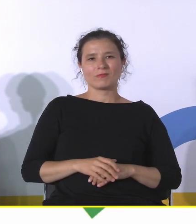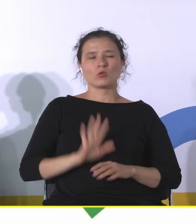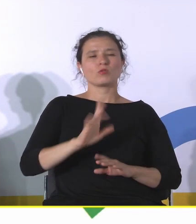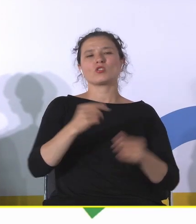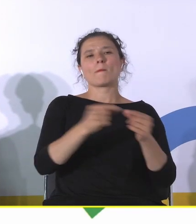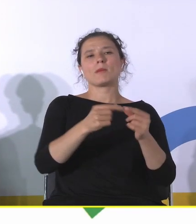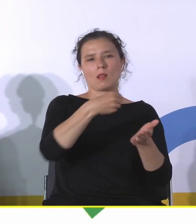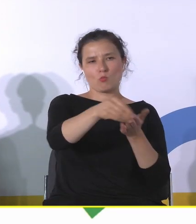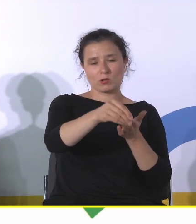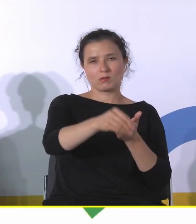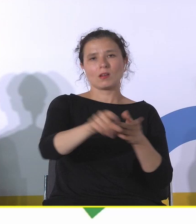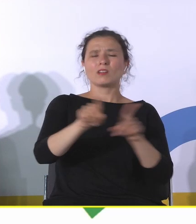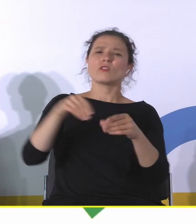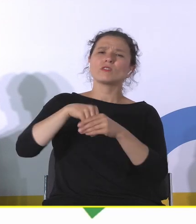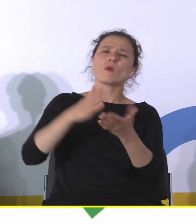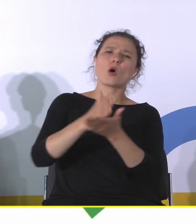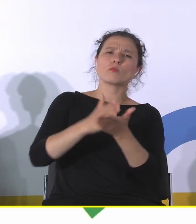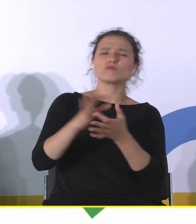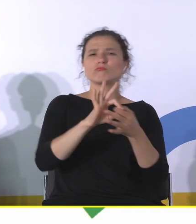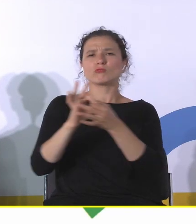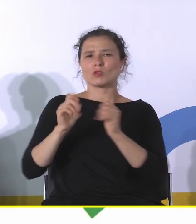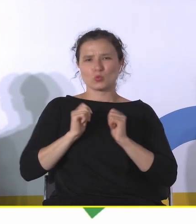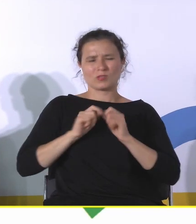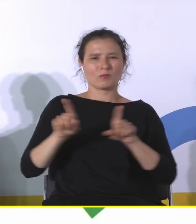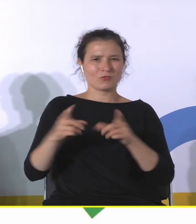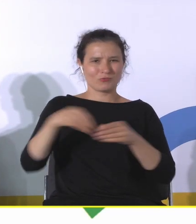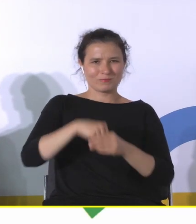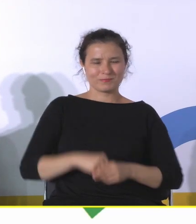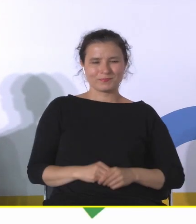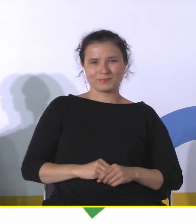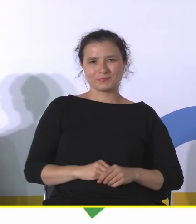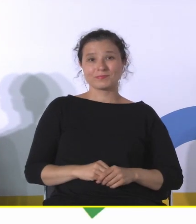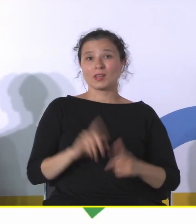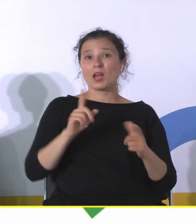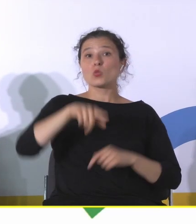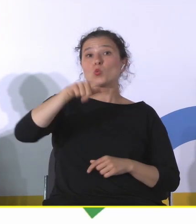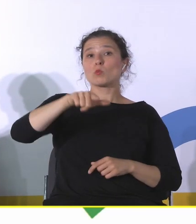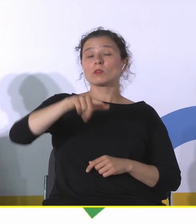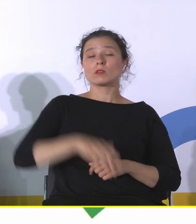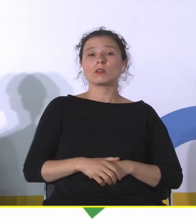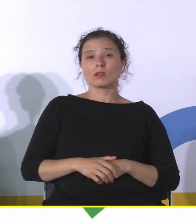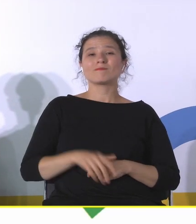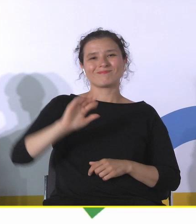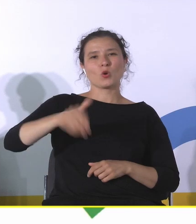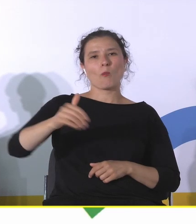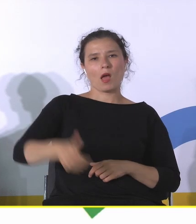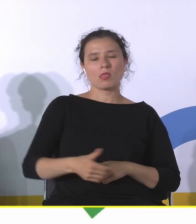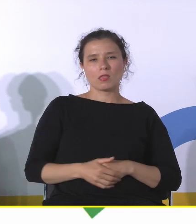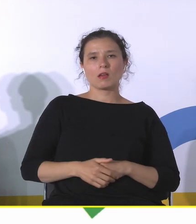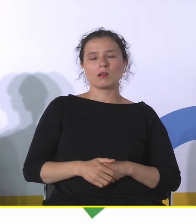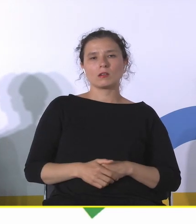cała obsługa powiedzmy związana z turystyką. I drugie miejsce, czyli właśnie ta kopalnia, która została